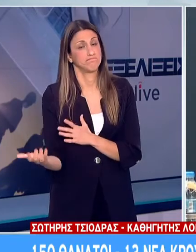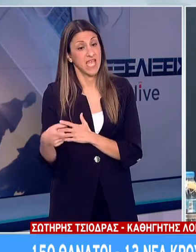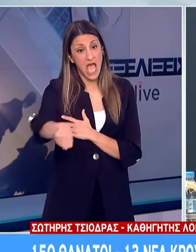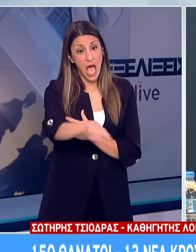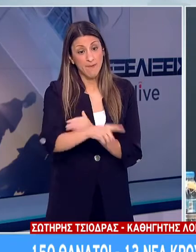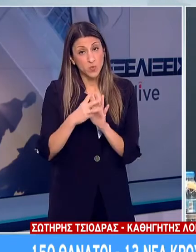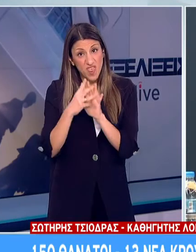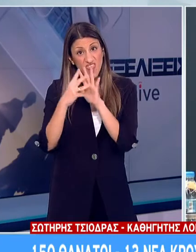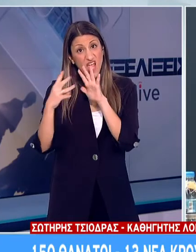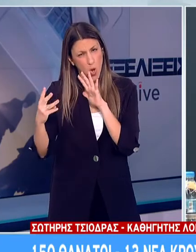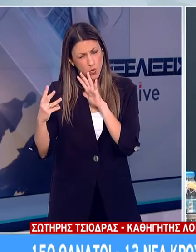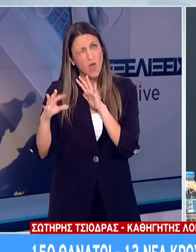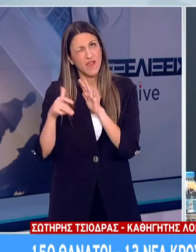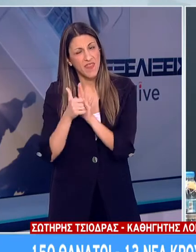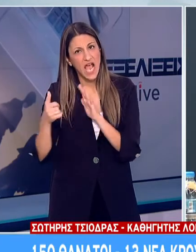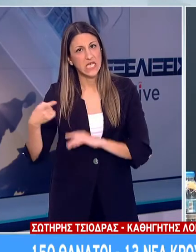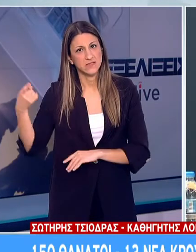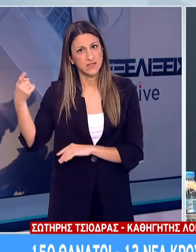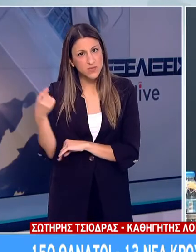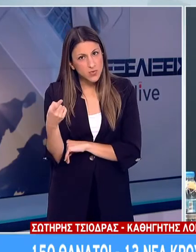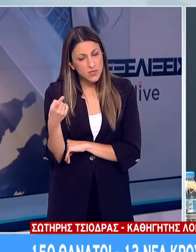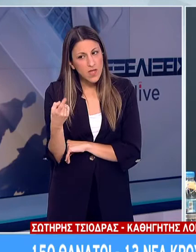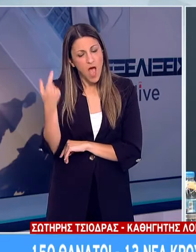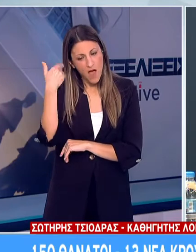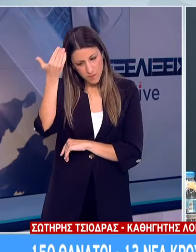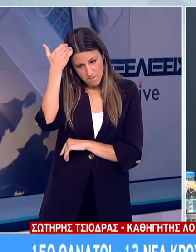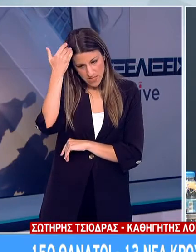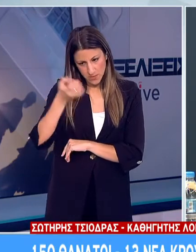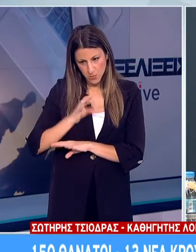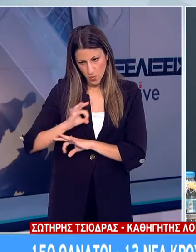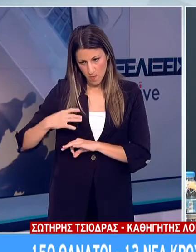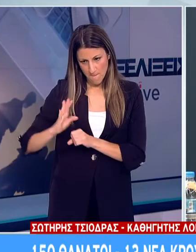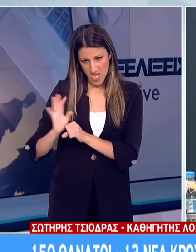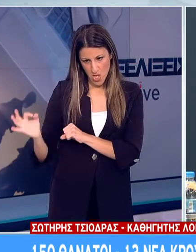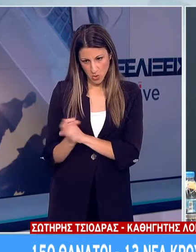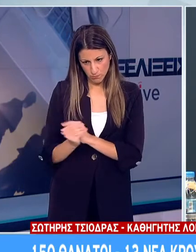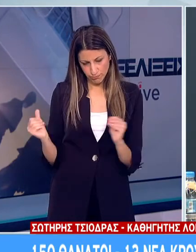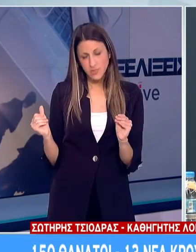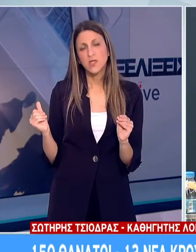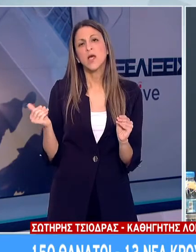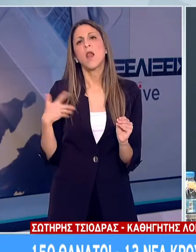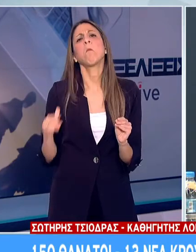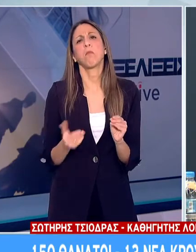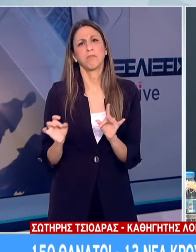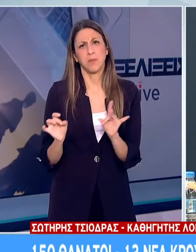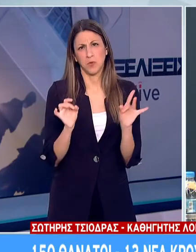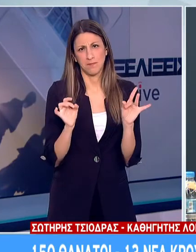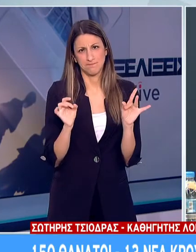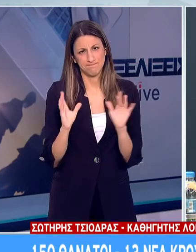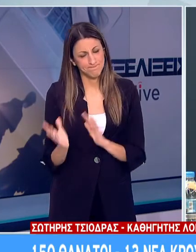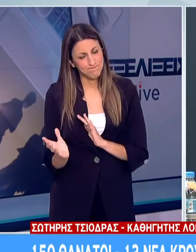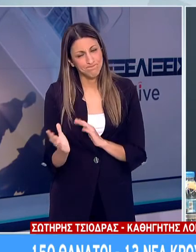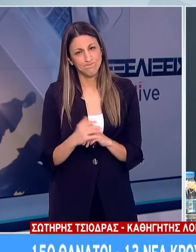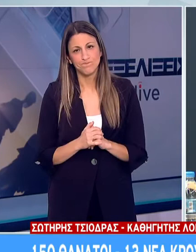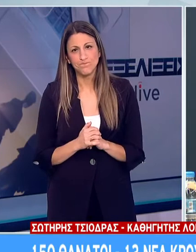οποίων οι 18, το 16% θα νόμιζαν πως είχαν περάσει τον ιό και δεν θα τον είχαν περάσει. Πολύ λιγότεροι δηλαδή. Αυτός είναι και ο